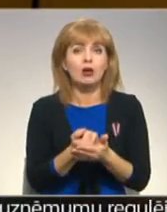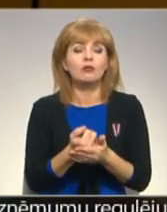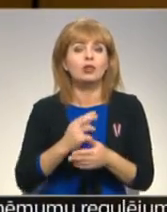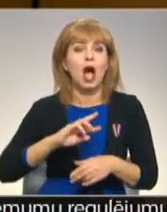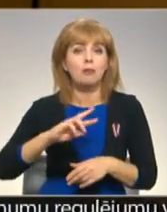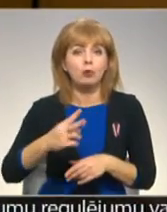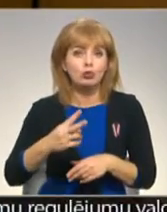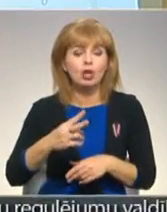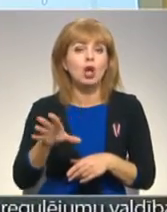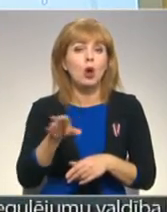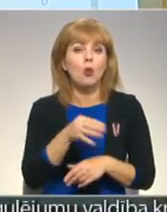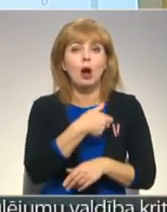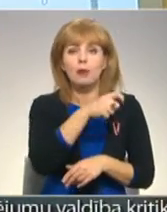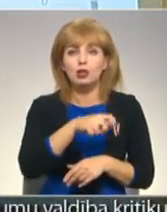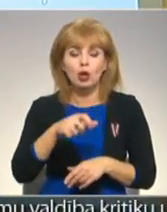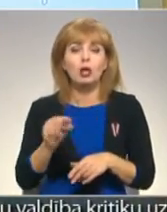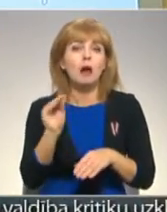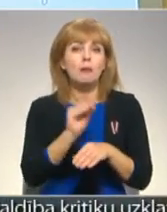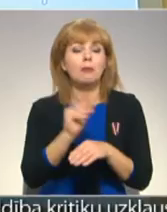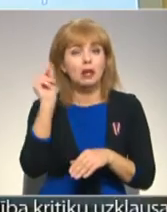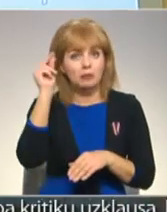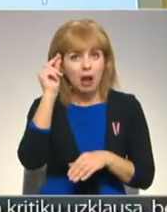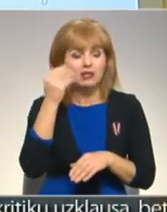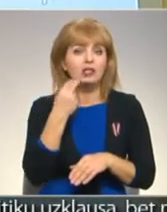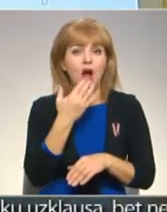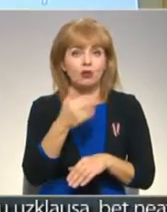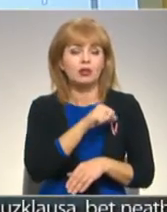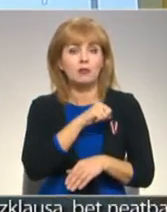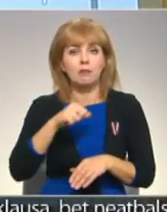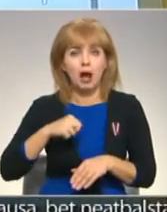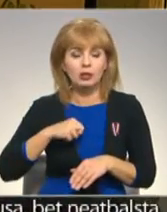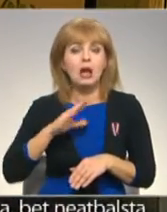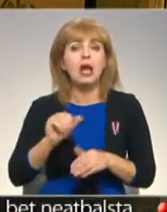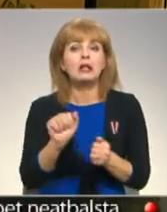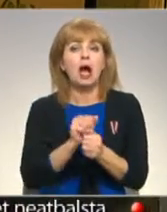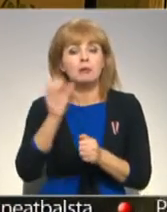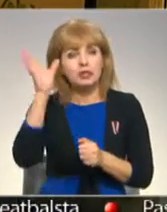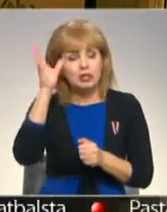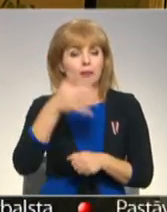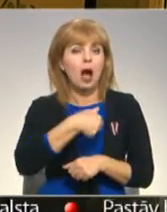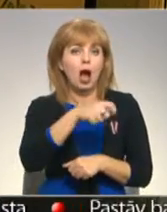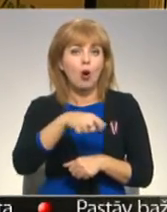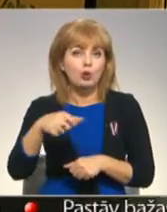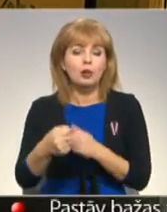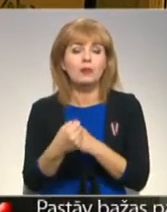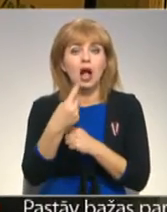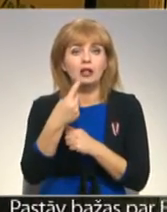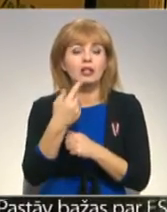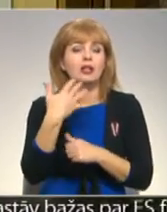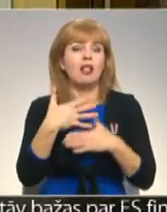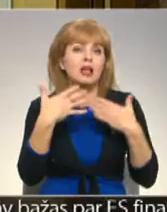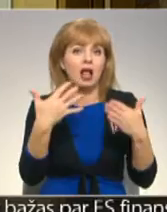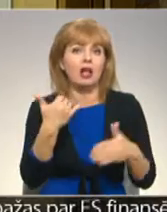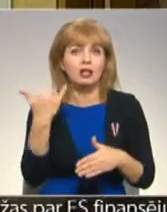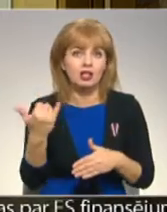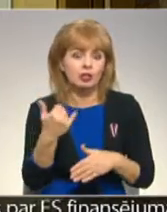Kopā ar skolēniem angļu valodā papildus mācās arī viņa pati un sagaida, par dabas zinībām audzekņiem arī radīsies lielāki interesi.